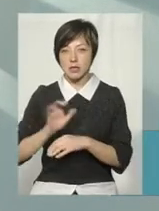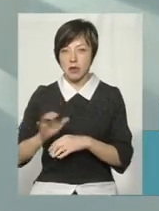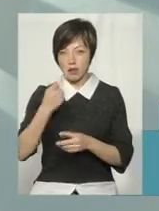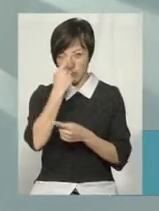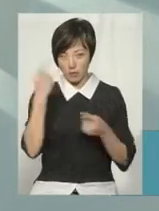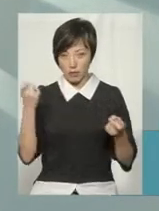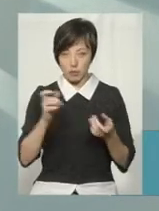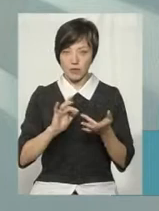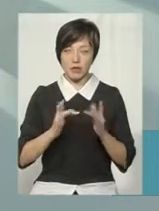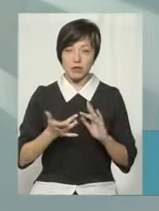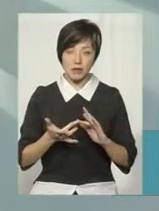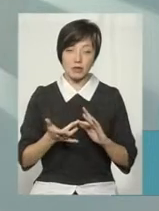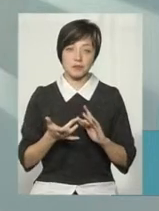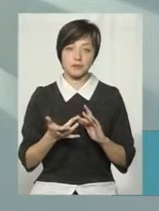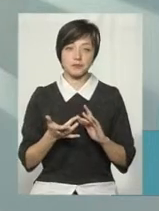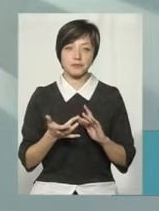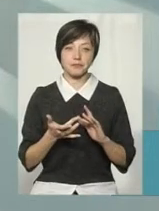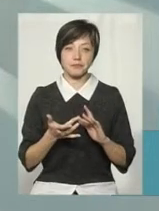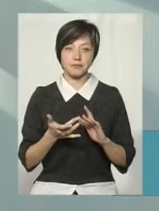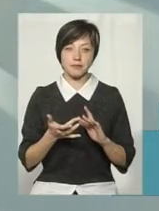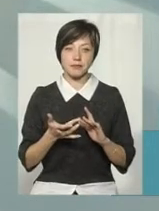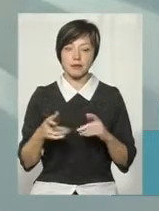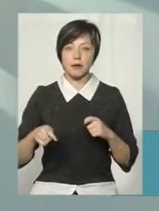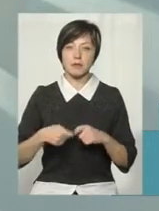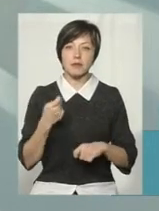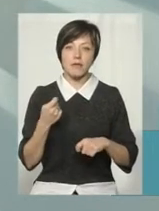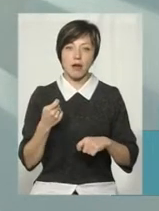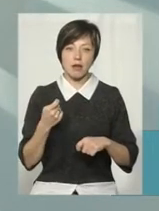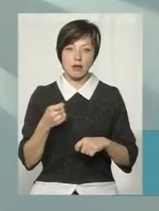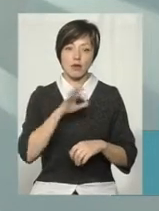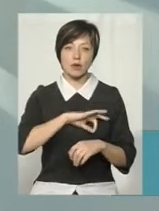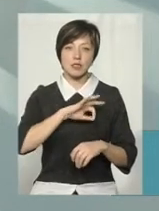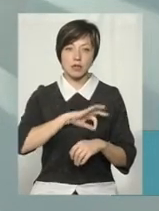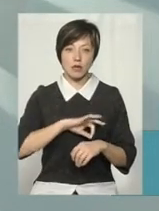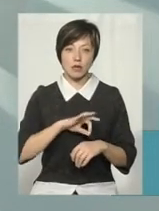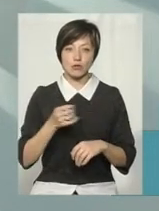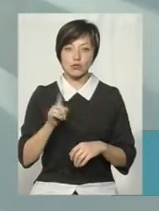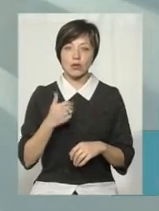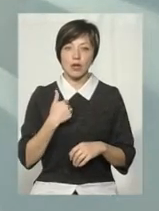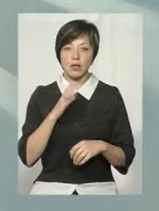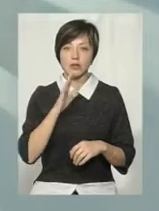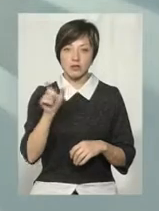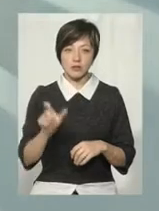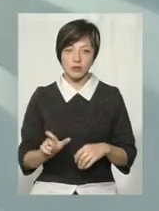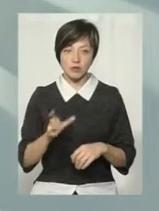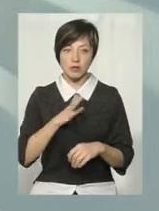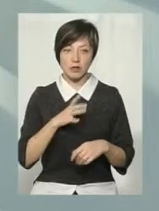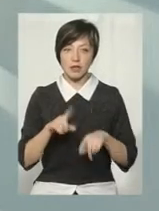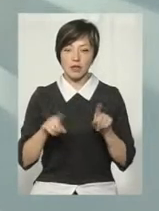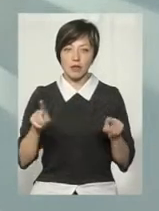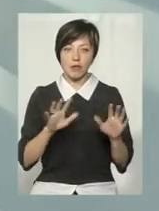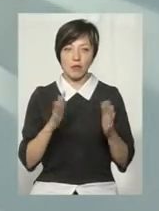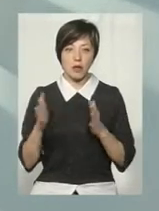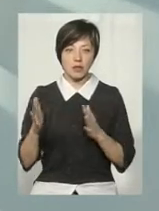повідомлень в соціальних мережах, підривання, використання, в принципі, того, що я дівчина, так само були такі деякі